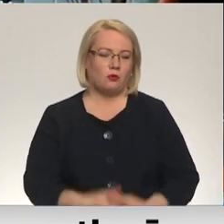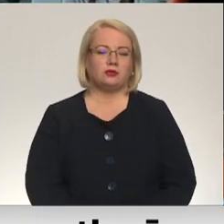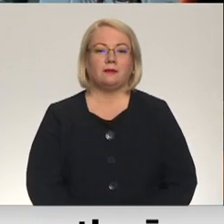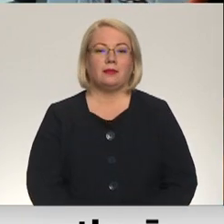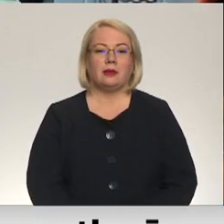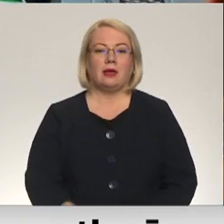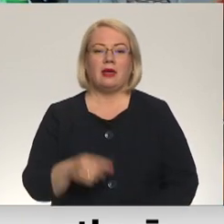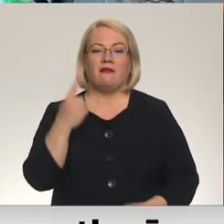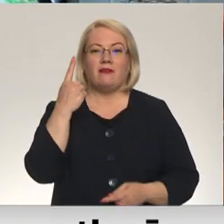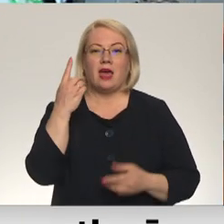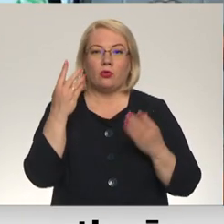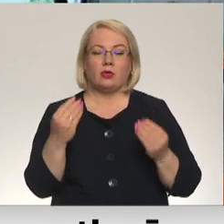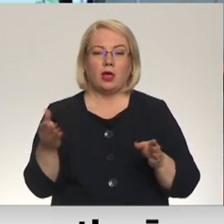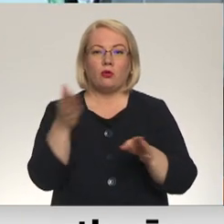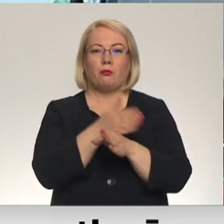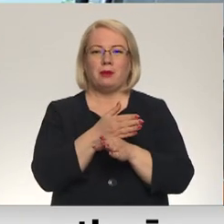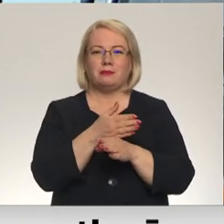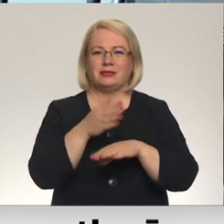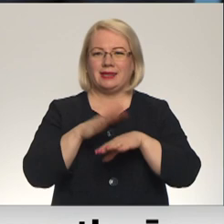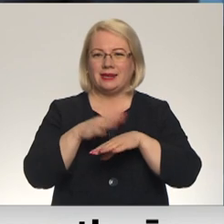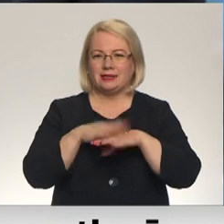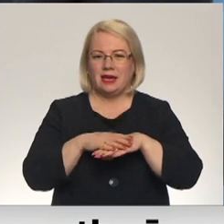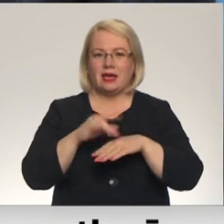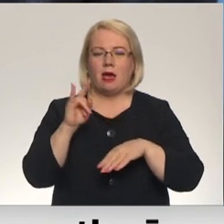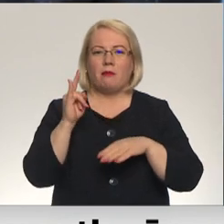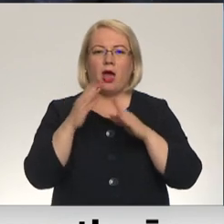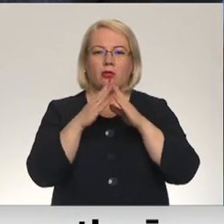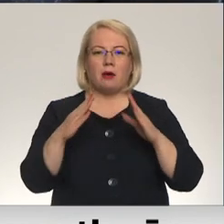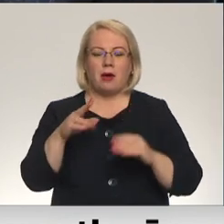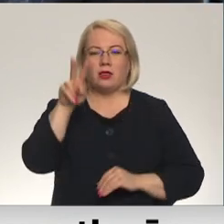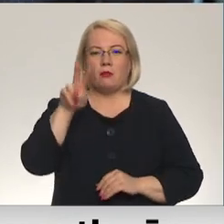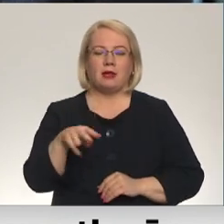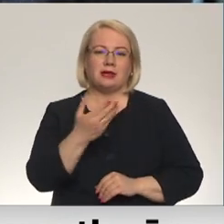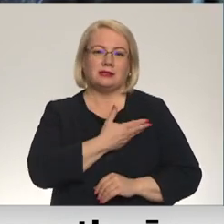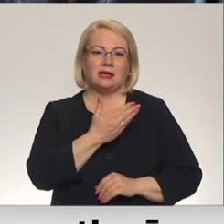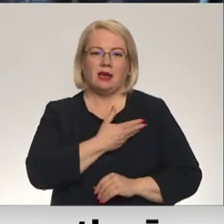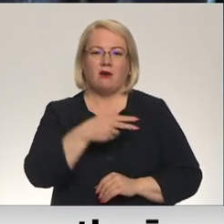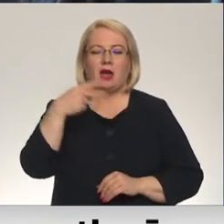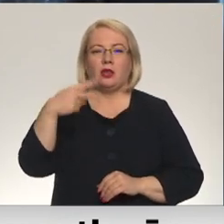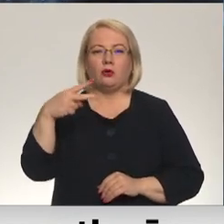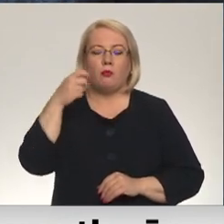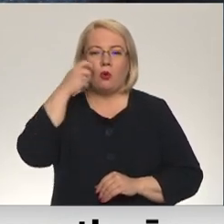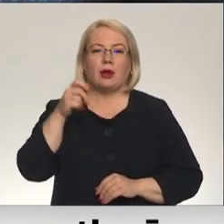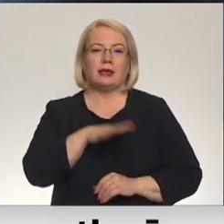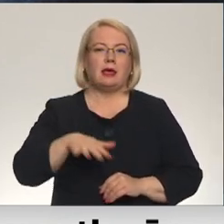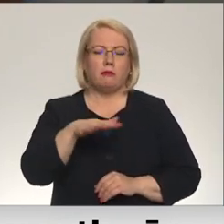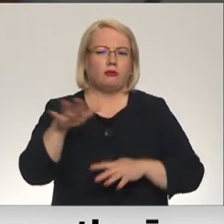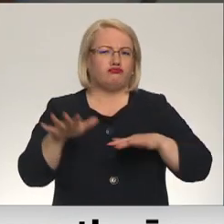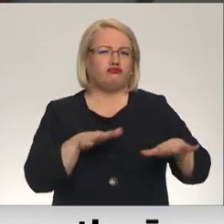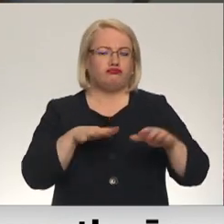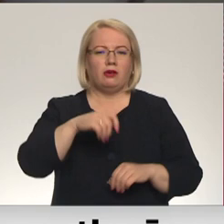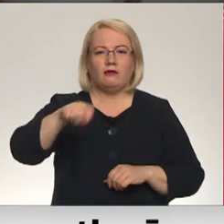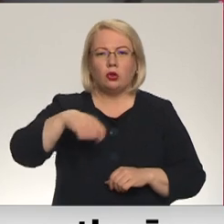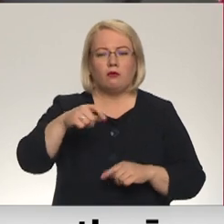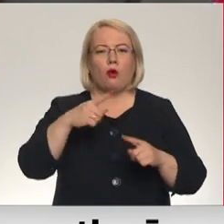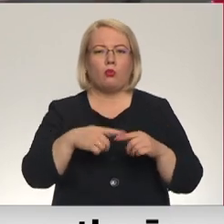Vēl dienu pirms tirdziņa biju šie lauberis bērnu namā, kur šobrīd jau divus mēnešus dzīvo vairāk nekā 20 Ukraiņas ģimenes, rosība ir gan virtuvē, gan